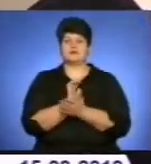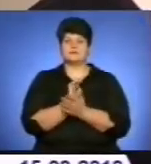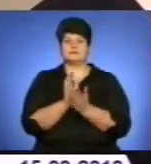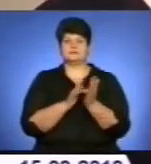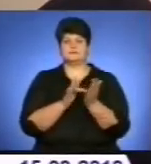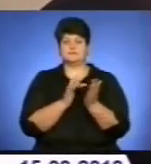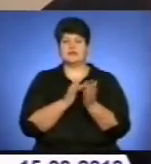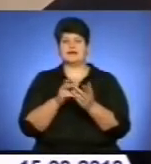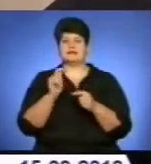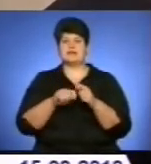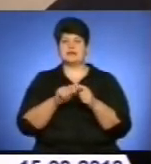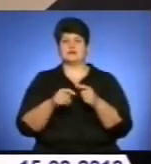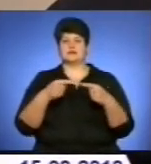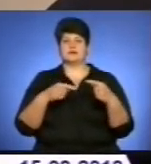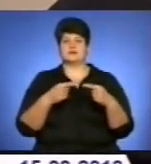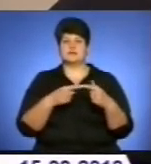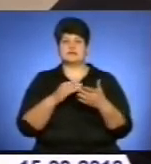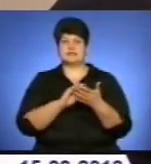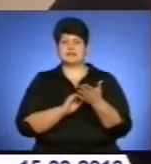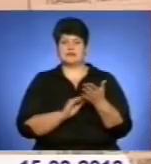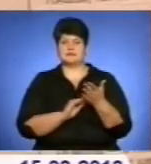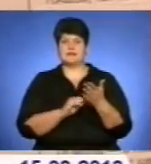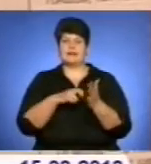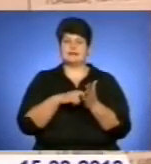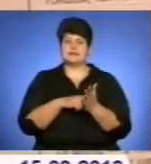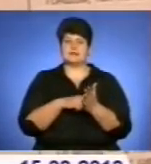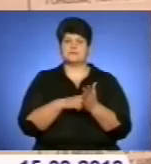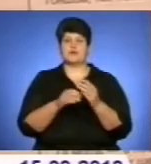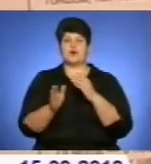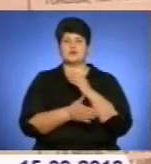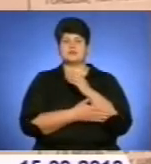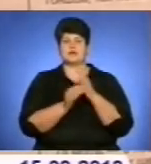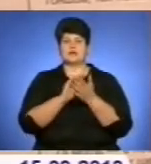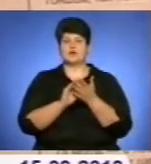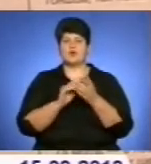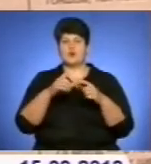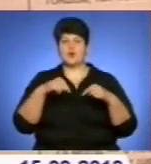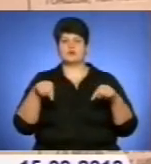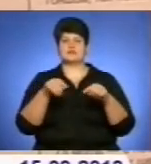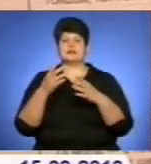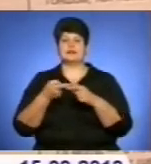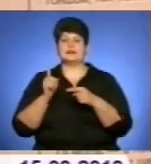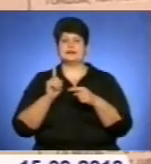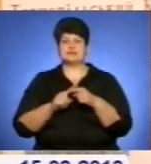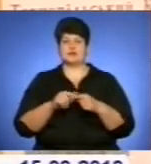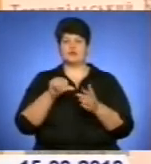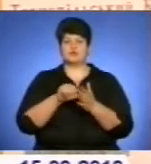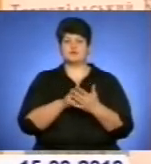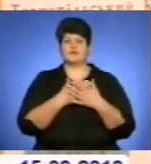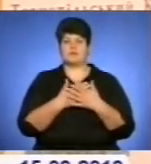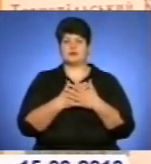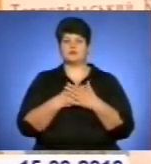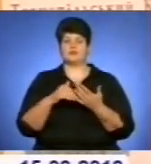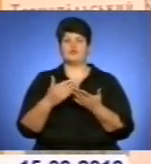У першому – матеріали біографічного характеру, життєвий і творчий шлях, дипломи, грамоти, подяки. Другий – вірші та